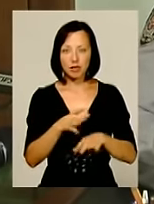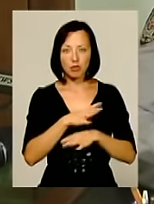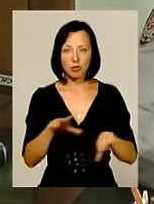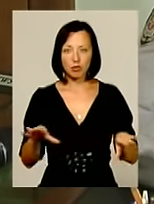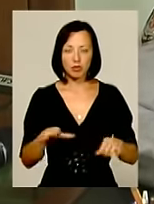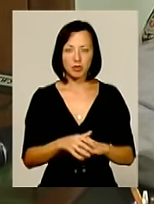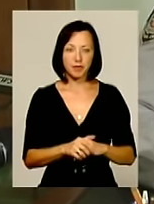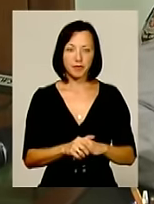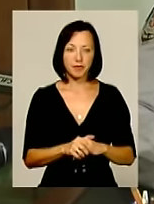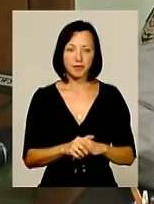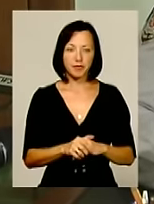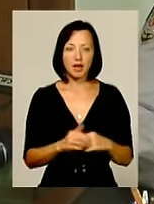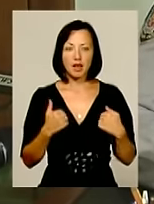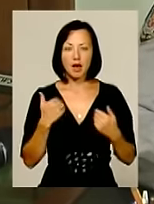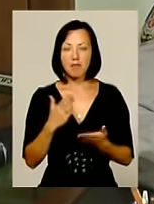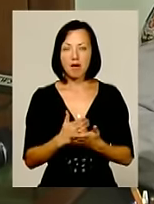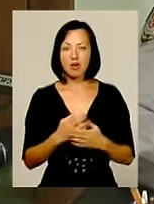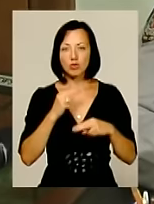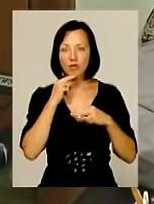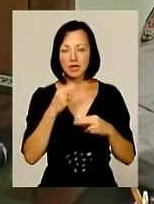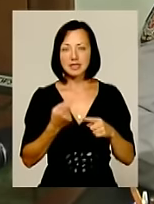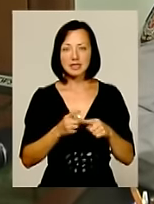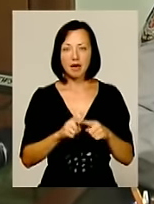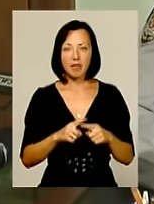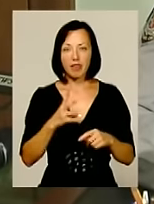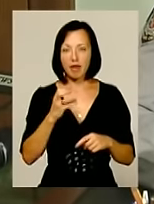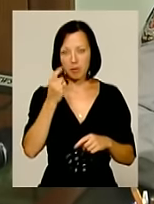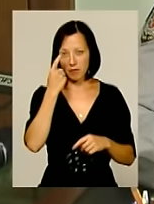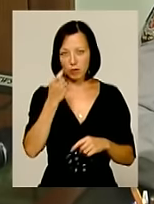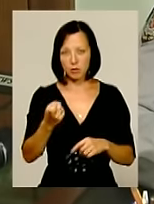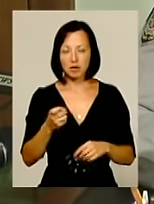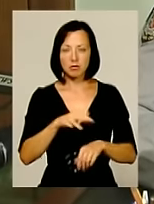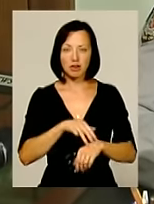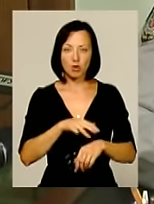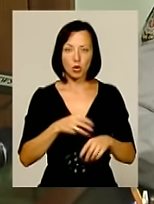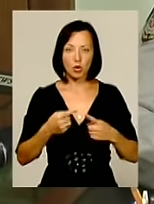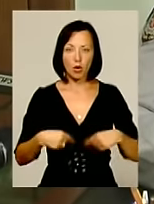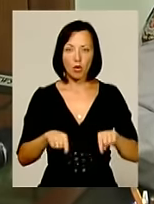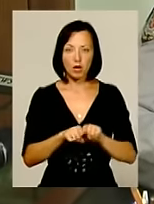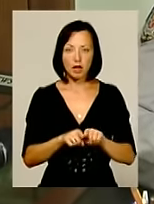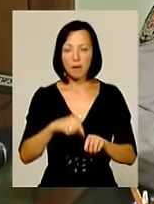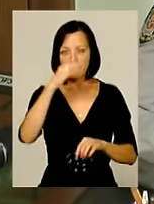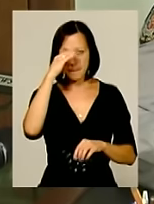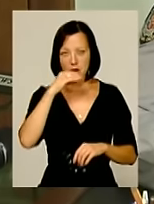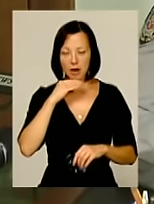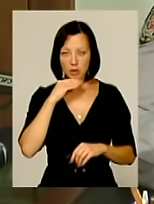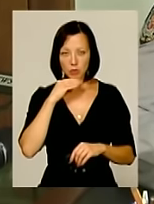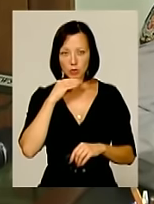я маю на увазі, і це б не повідомлялися правоохоронні органи. Оскільки батько